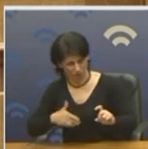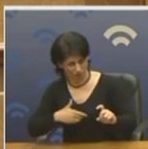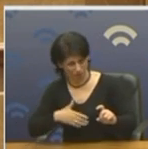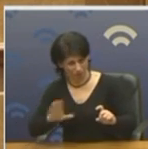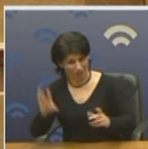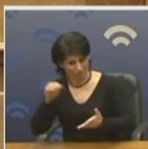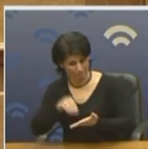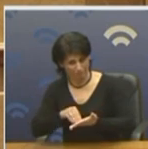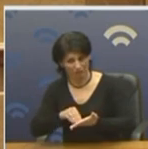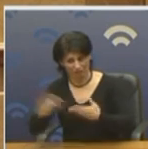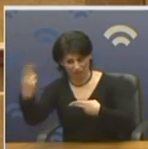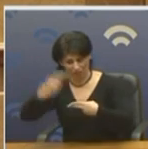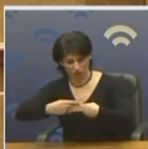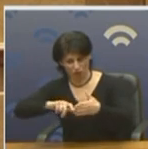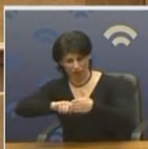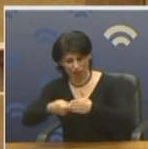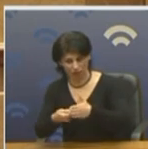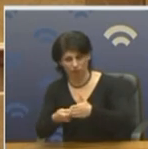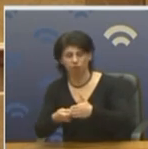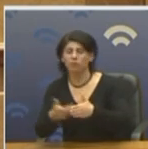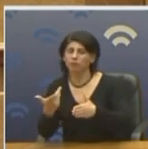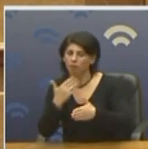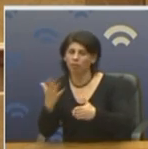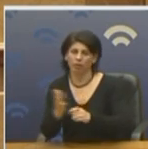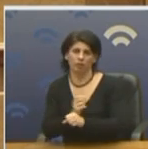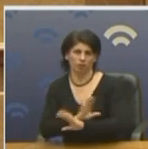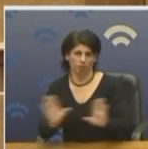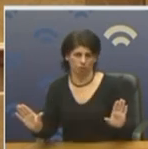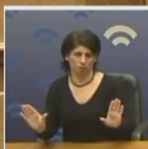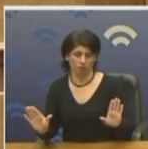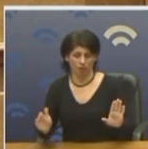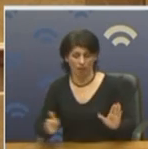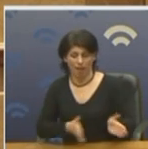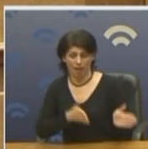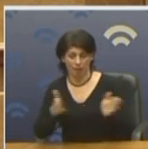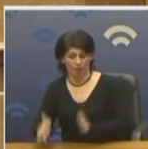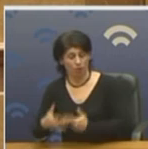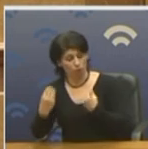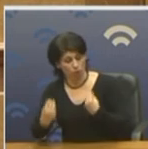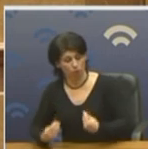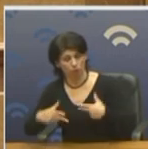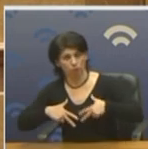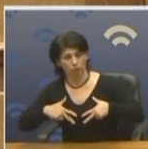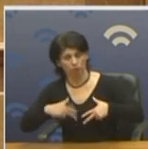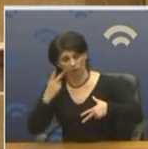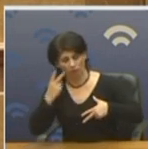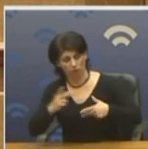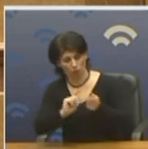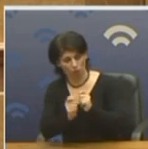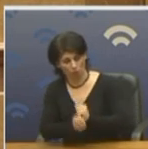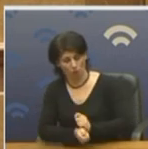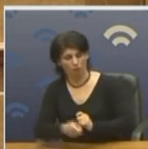επαναλαμβάνω και κλείσουμε τα σύνορα δεν μπορούμε να τα βγάλουμε πέρα. Από την άλλη, πολύ καλά έκανε η κυβέρνηση διαβάζω εδώ στην τεροπολογία του Υπουργού